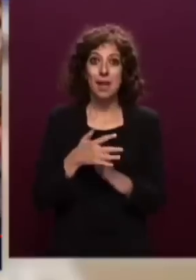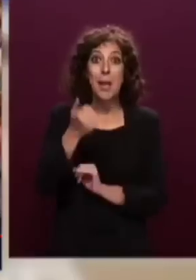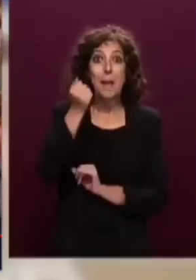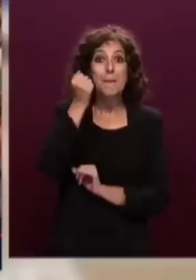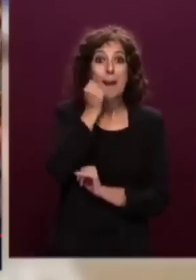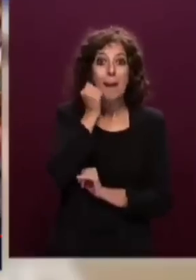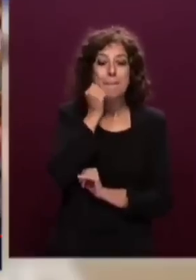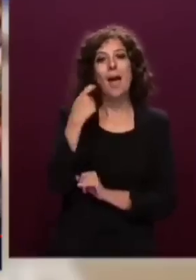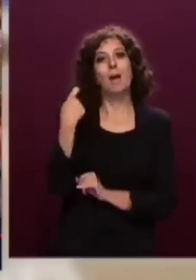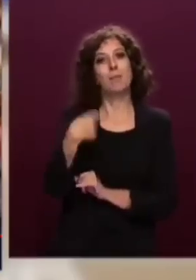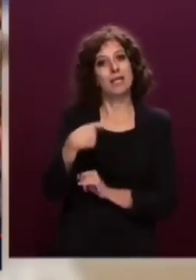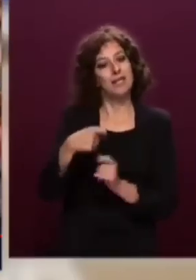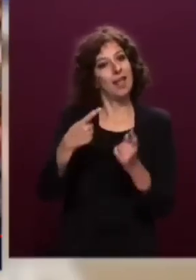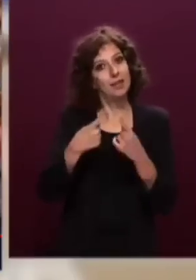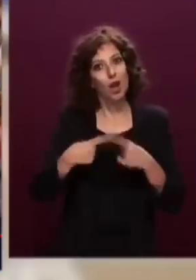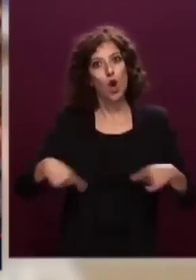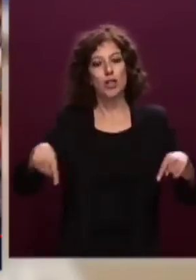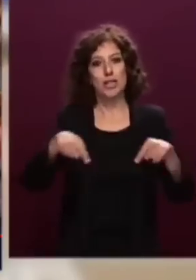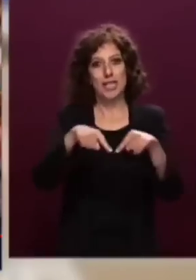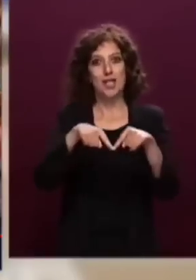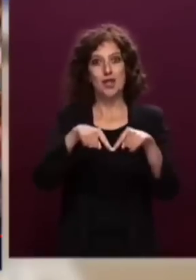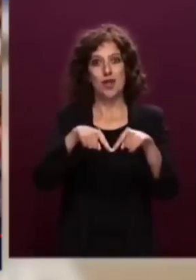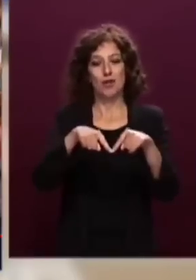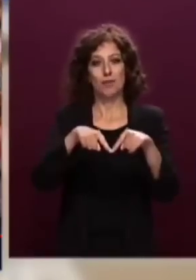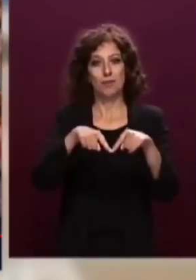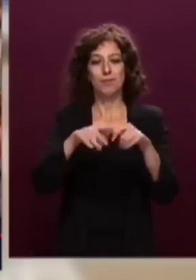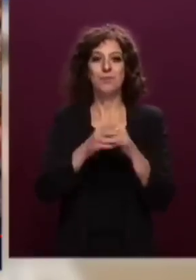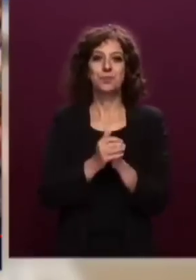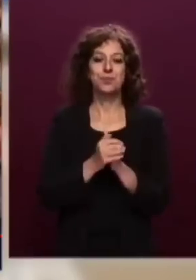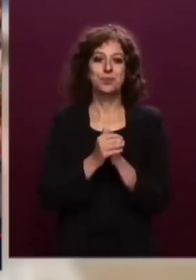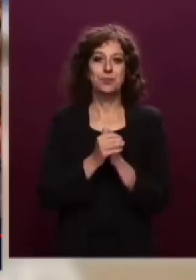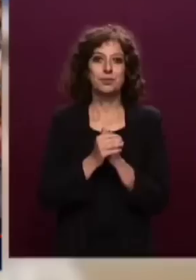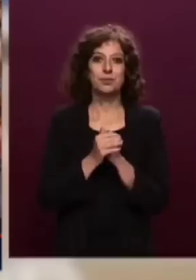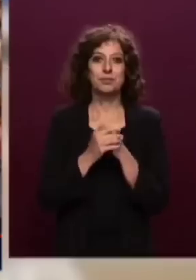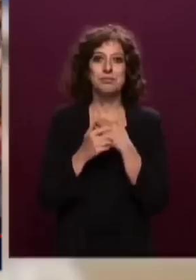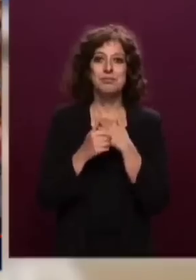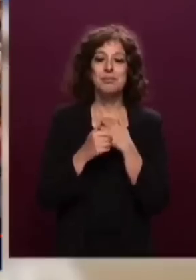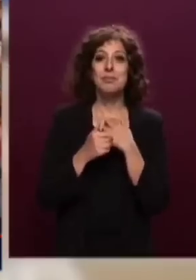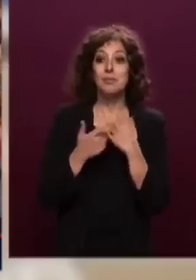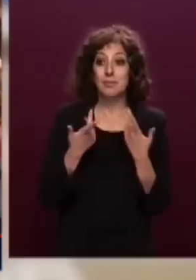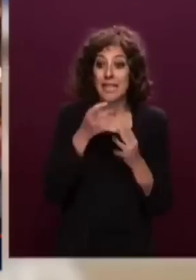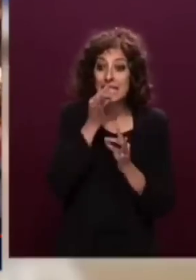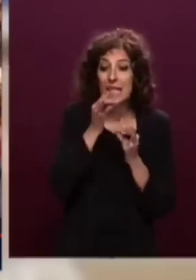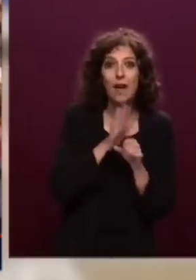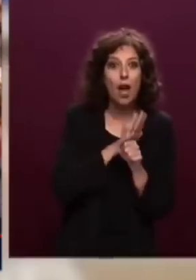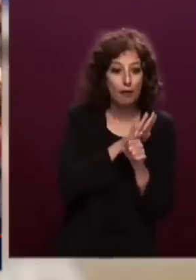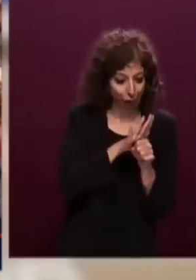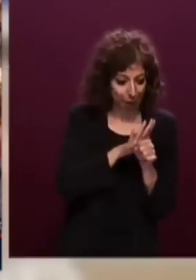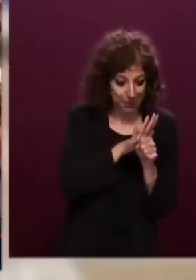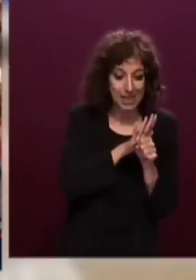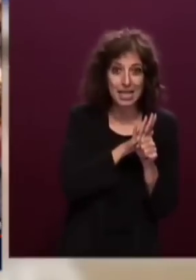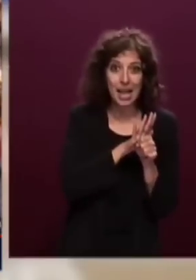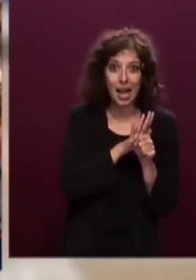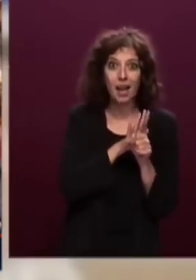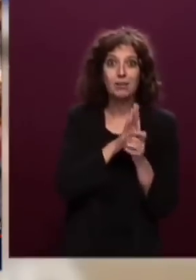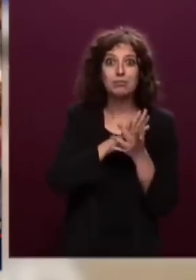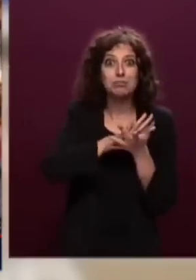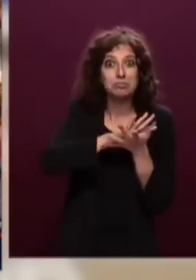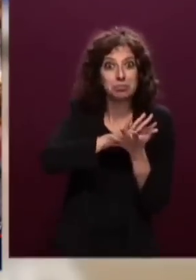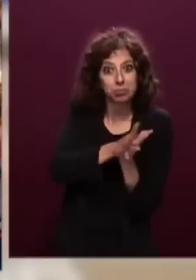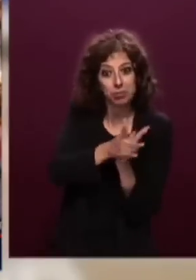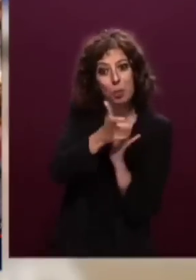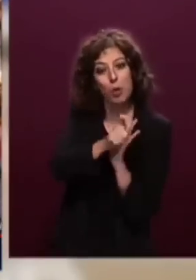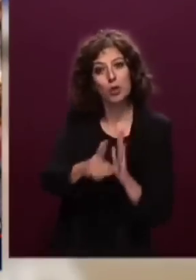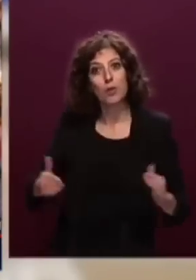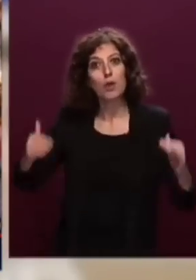dimostra che non è necessario distruggere la famiglia per conquistare varie opportunità. Per questo